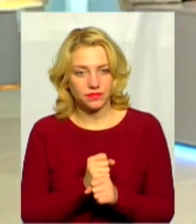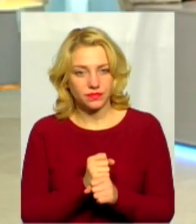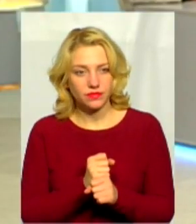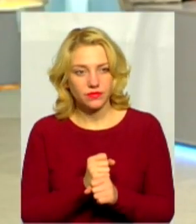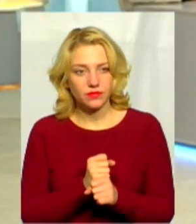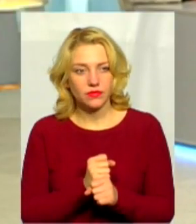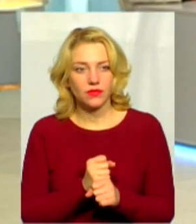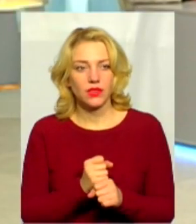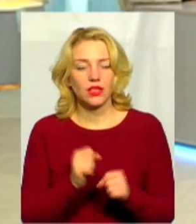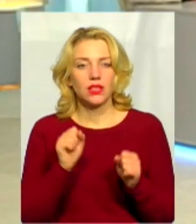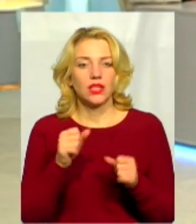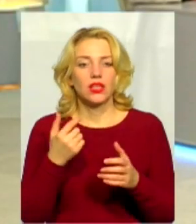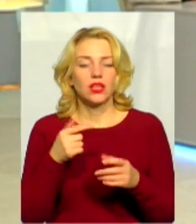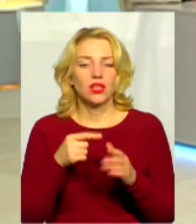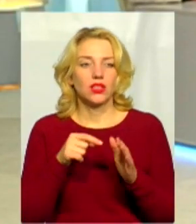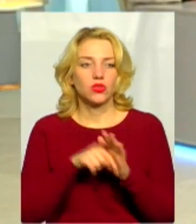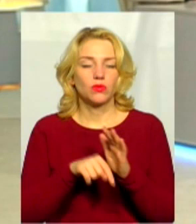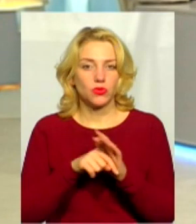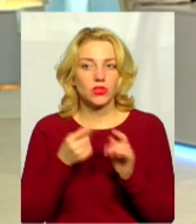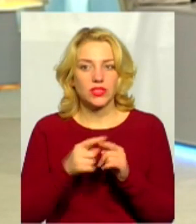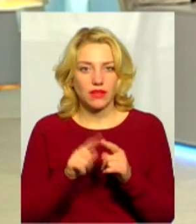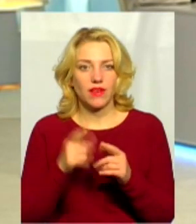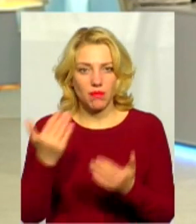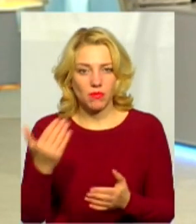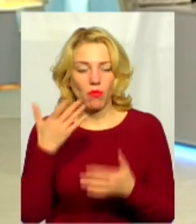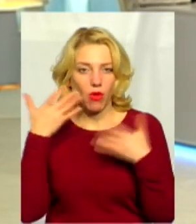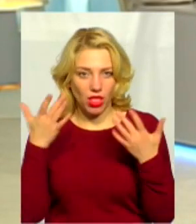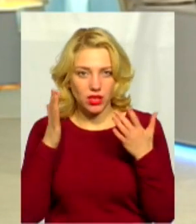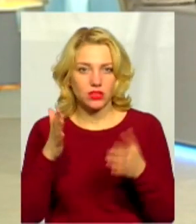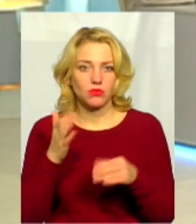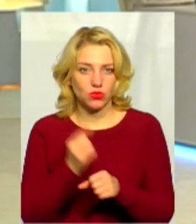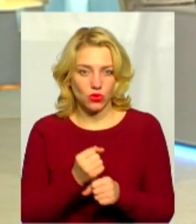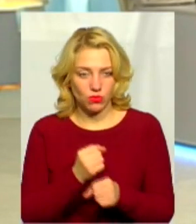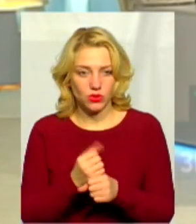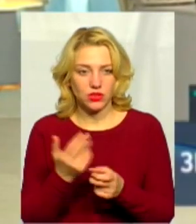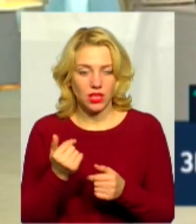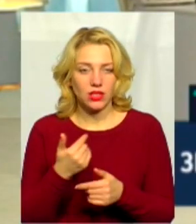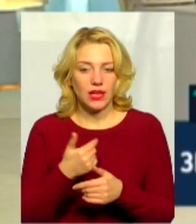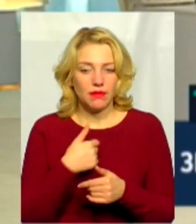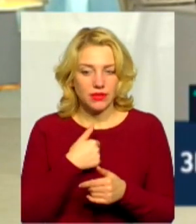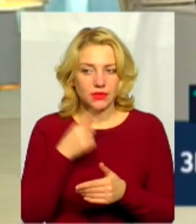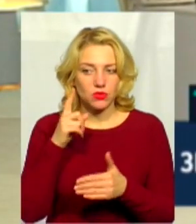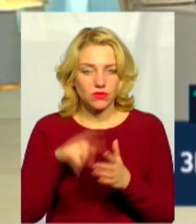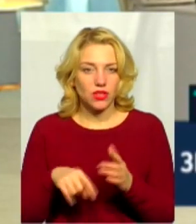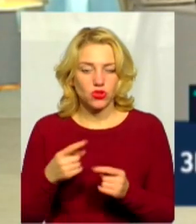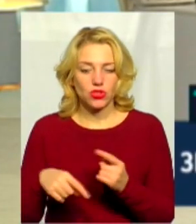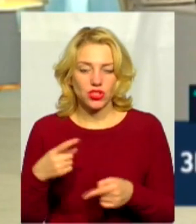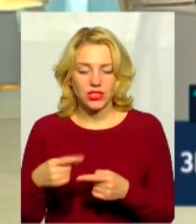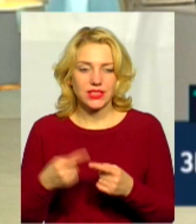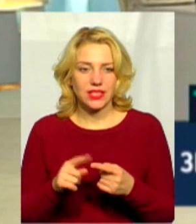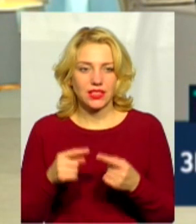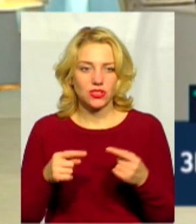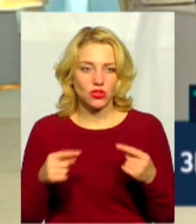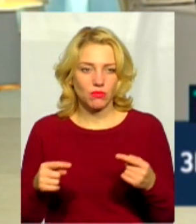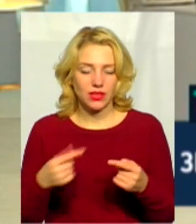є на це якісь погляди, і це суттє вам полегшується роботи. Тому ми сподіваємося, що через цей інструмент, навіть по прикладу того